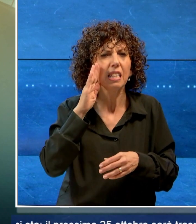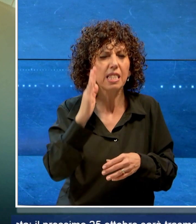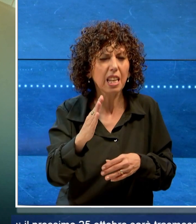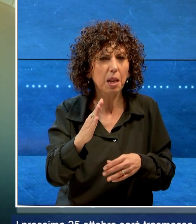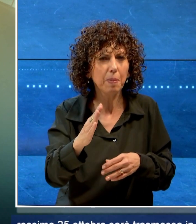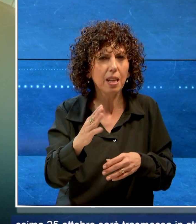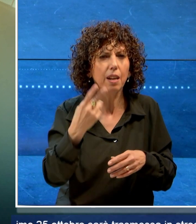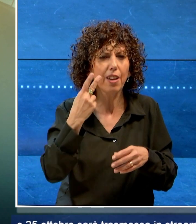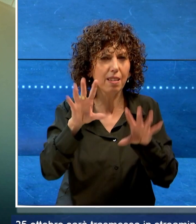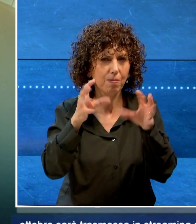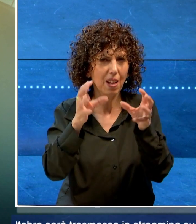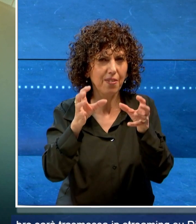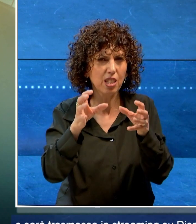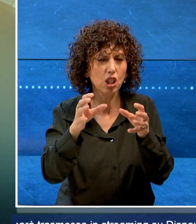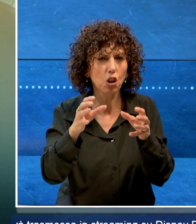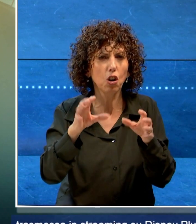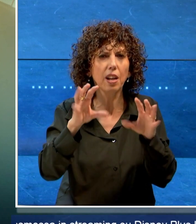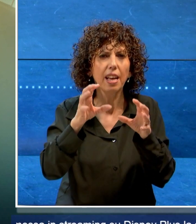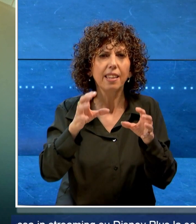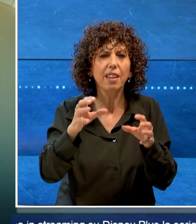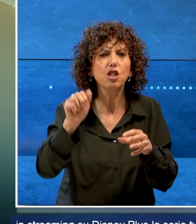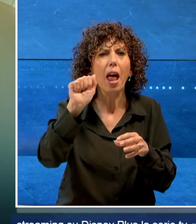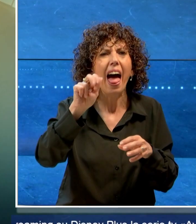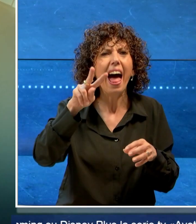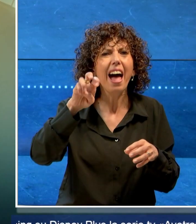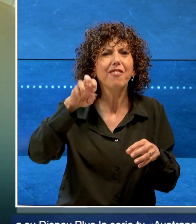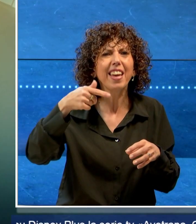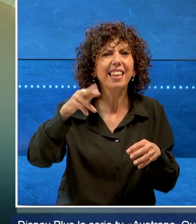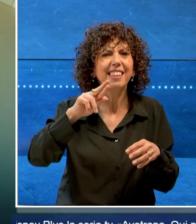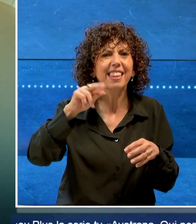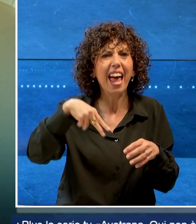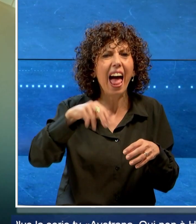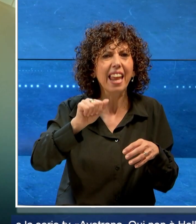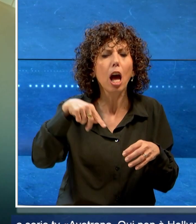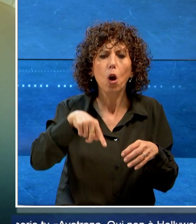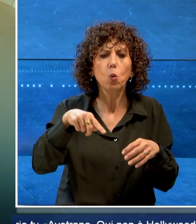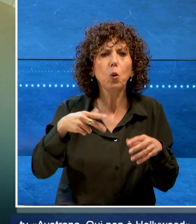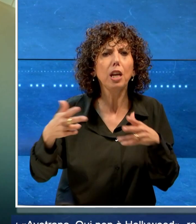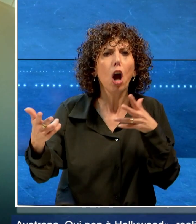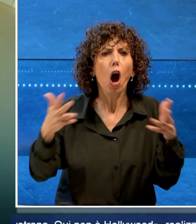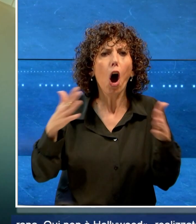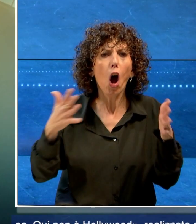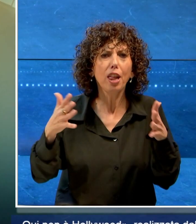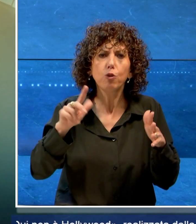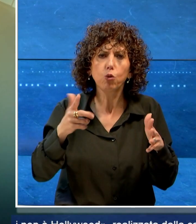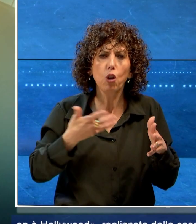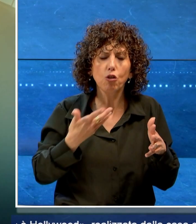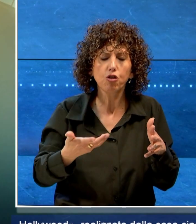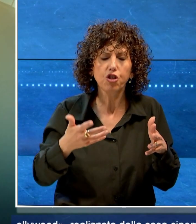Disney Plus la serie TV Avetrana, qui non è Hollywood, realizzata dalla casa